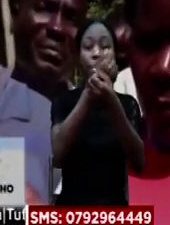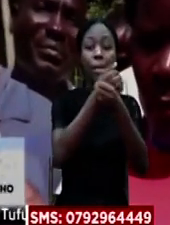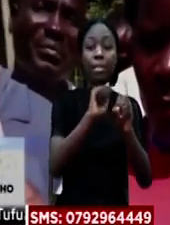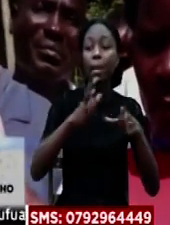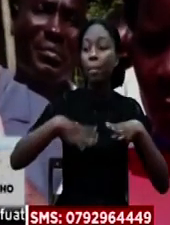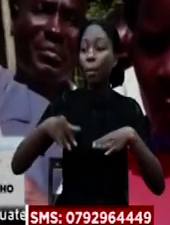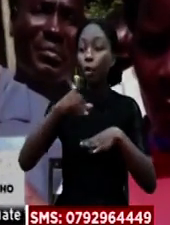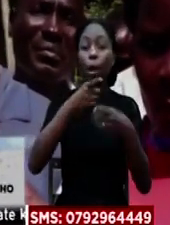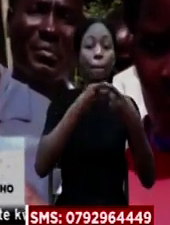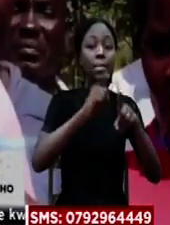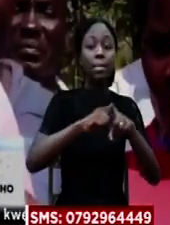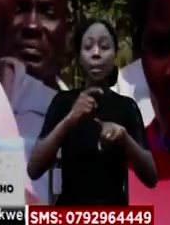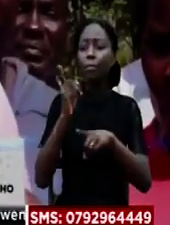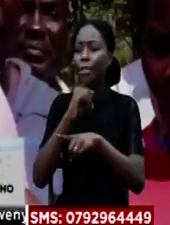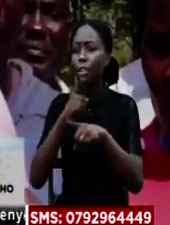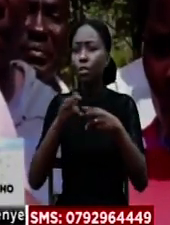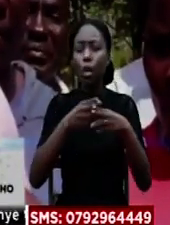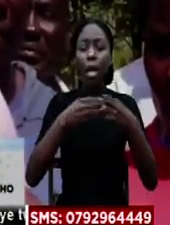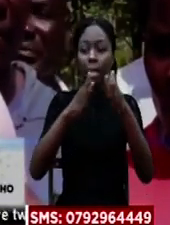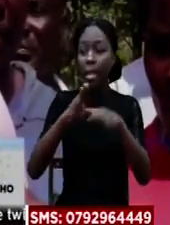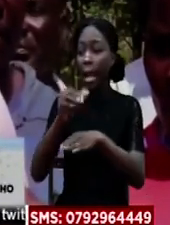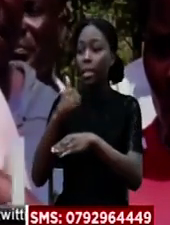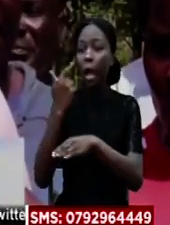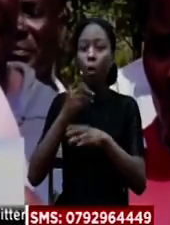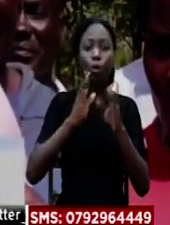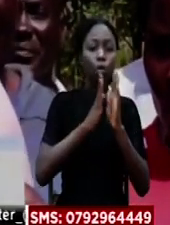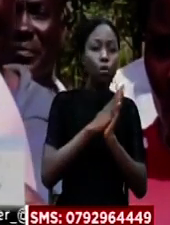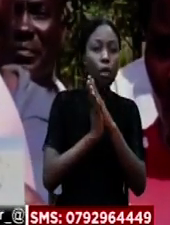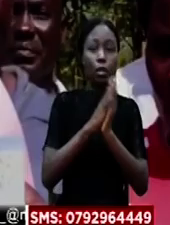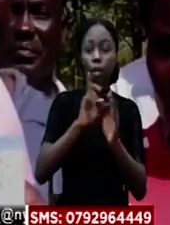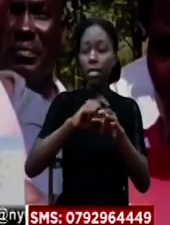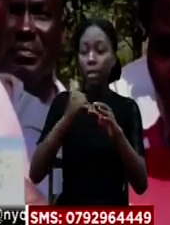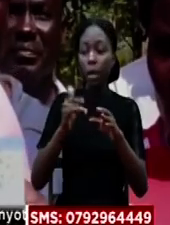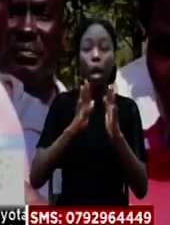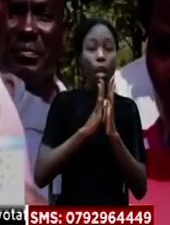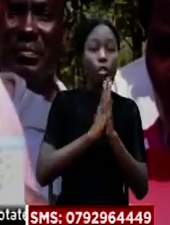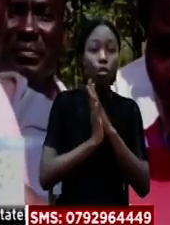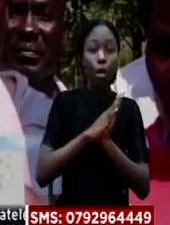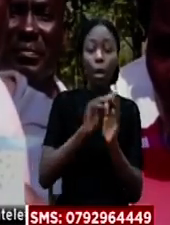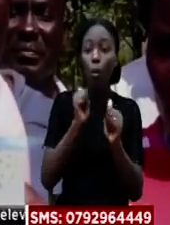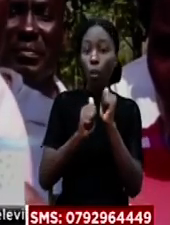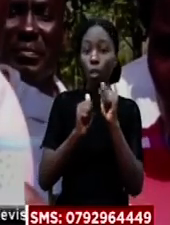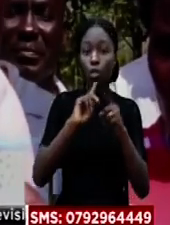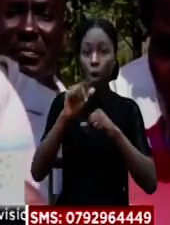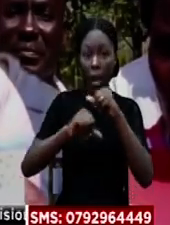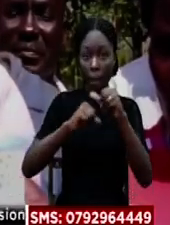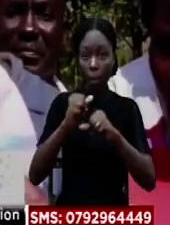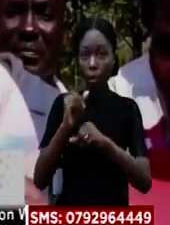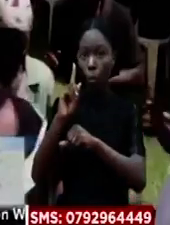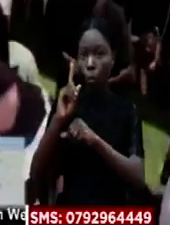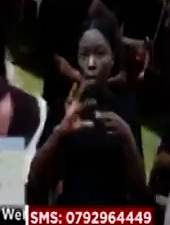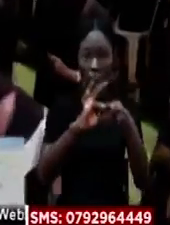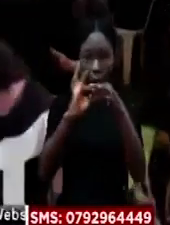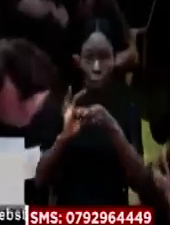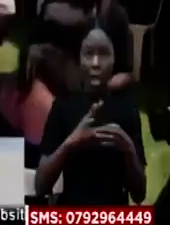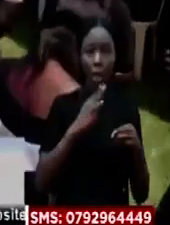nainchi Na time inayenda Hata wale viongozi wa siasa yonyo anapigia mdomo saai Wapigia mdomo yinye naongelelea kikapu moja ya waluya